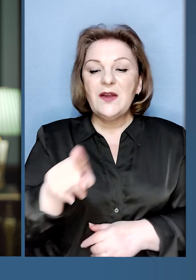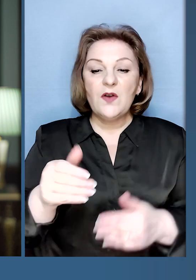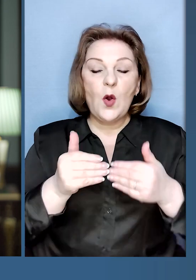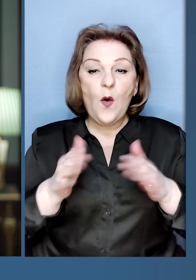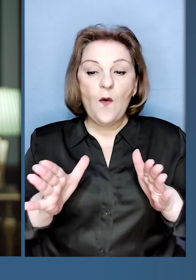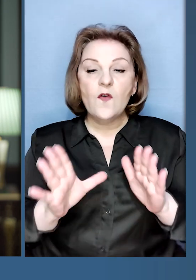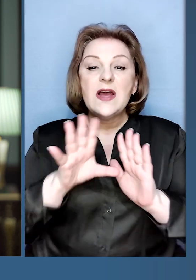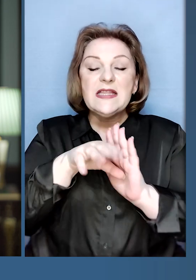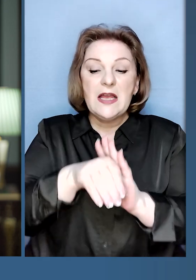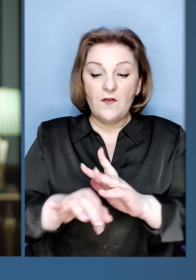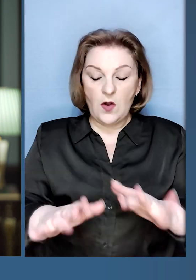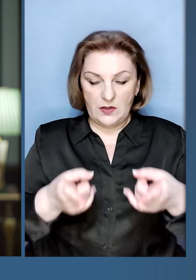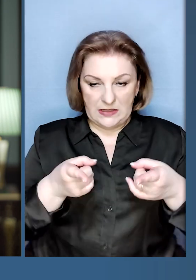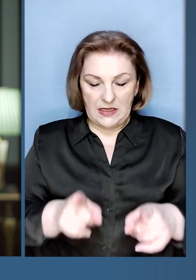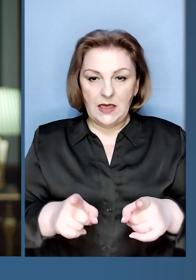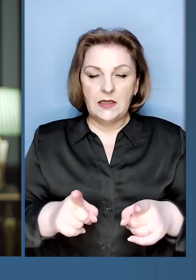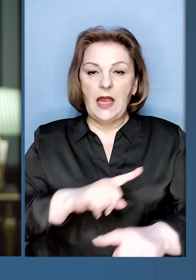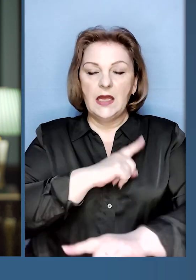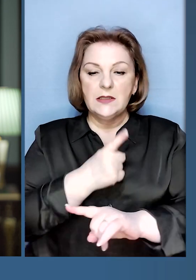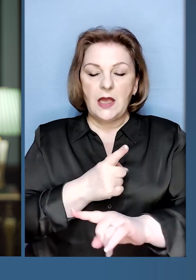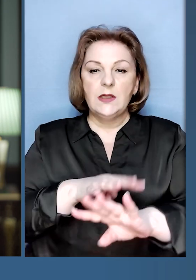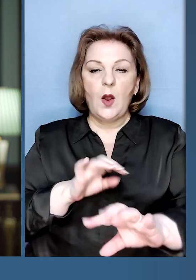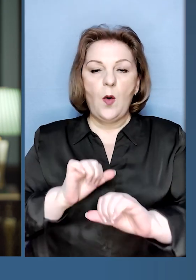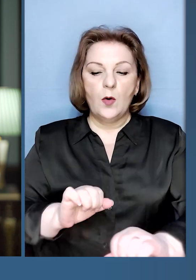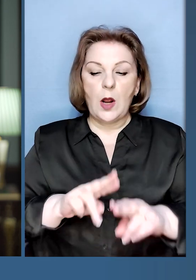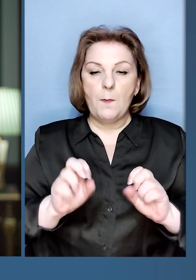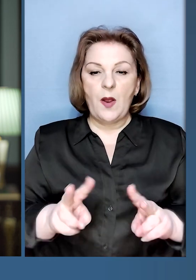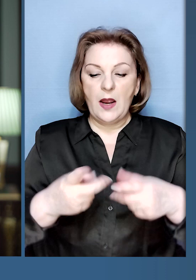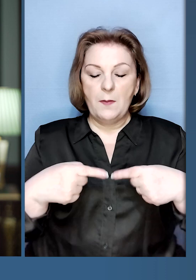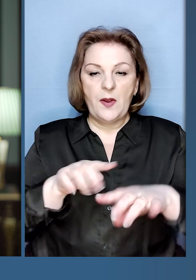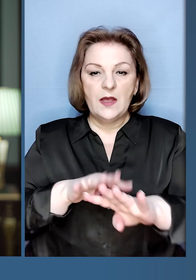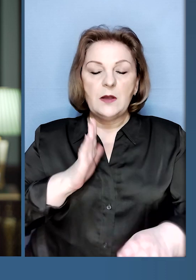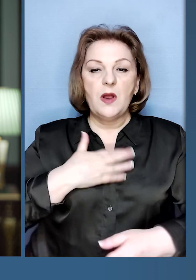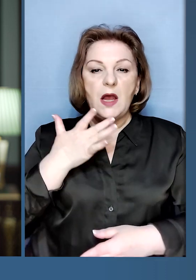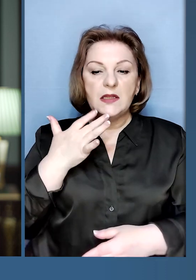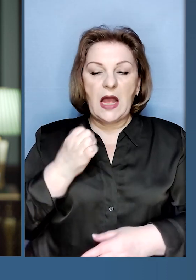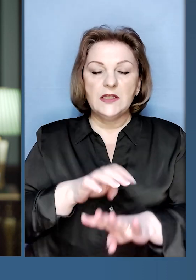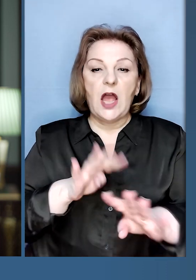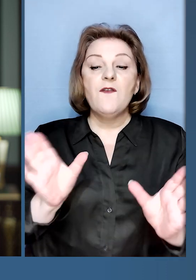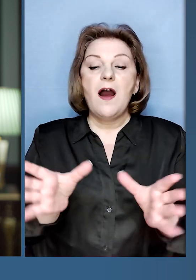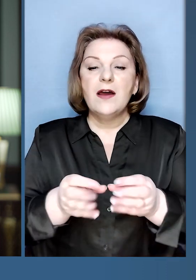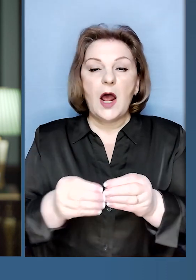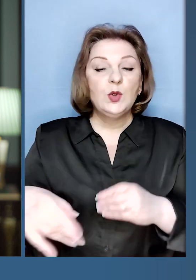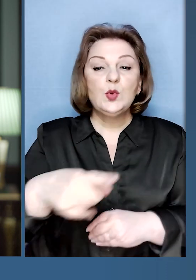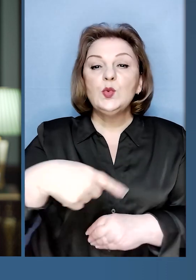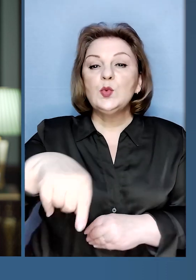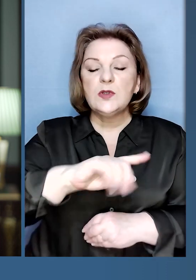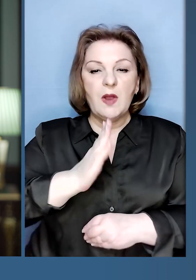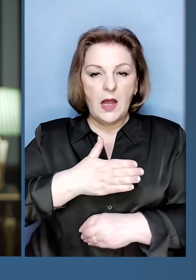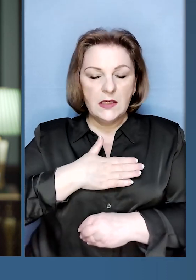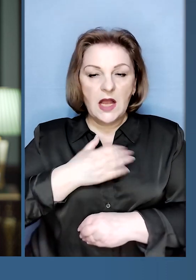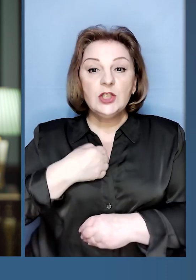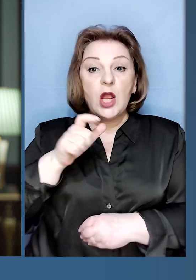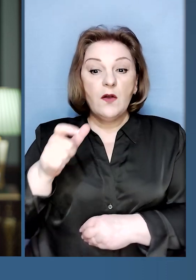вони випускаються у склад діючих сил оборони та безпеки у підрозділі нашої Національної гвардії, яка разом з усіма